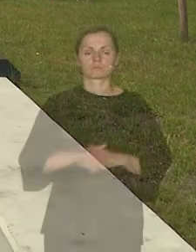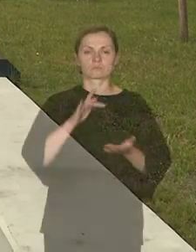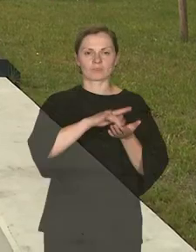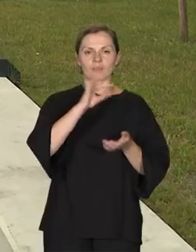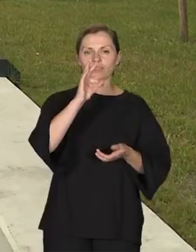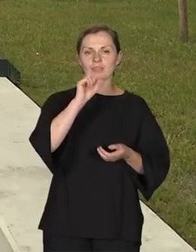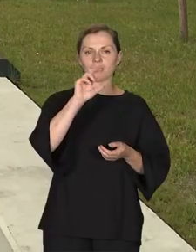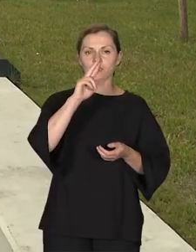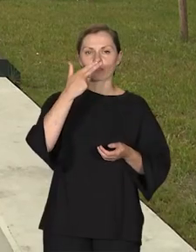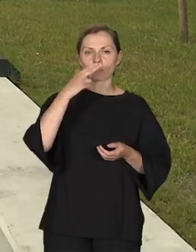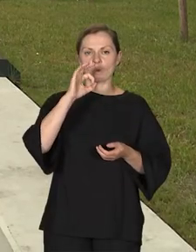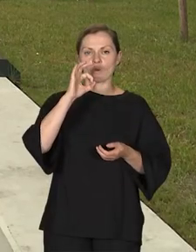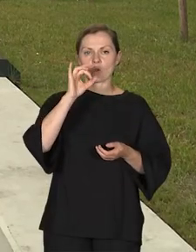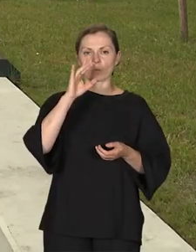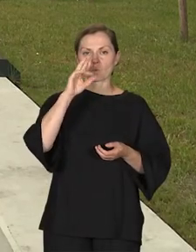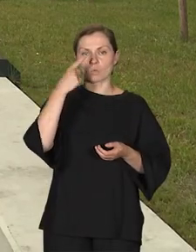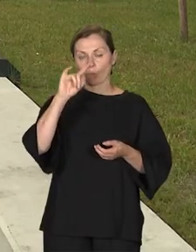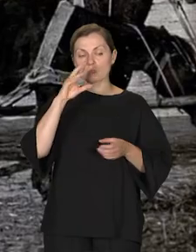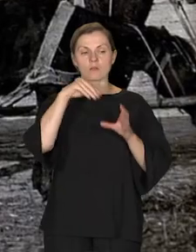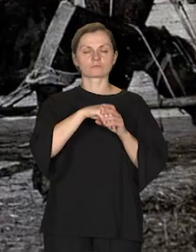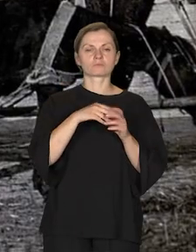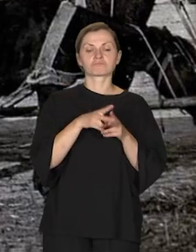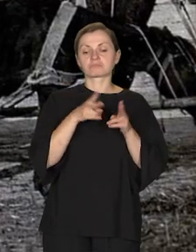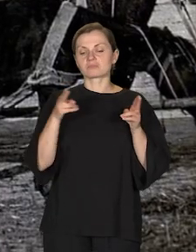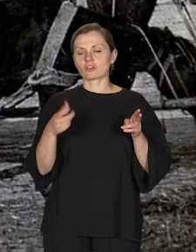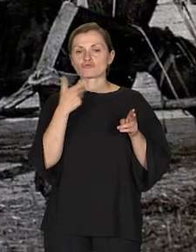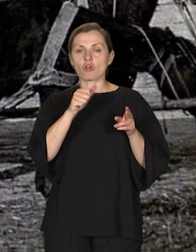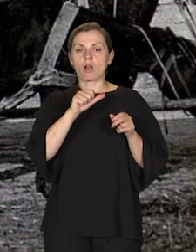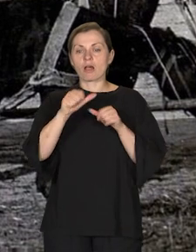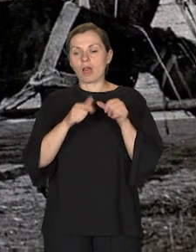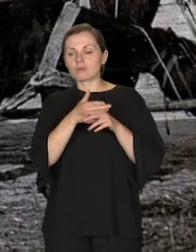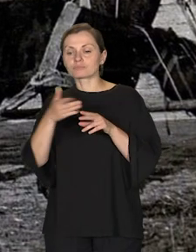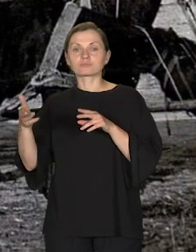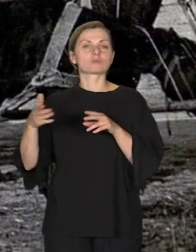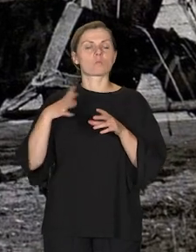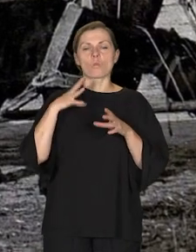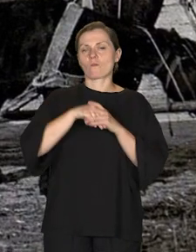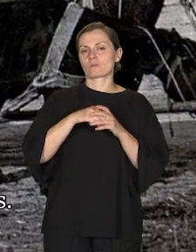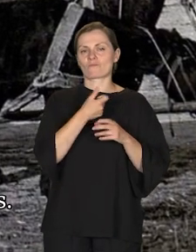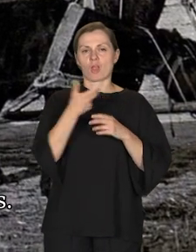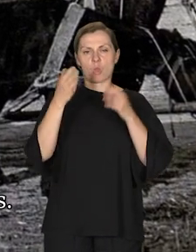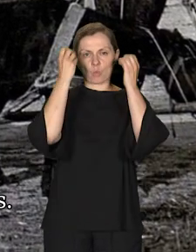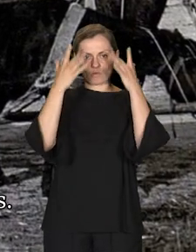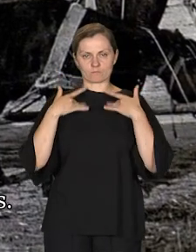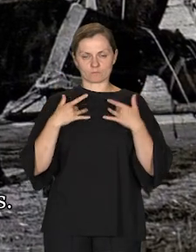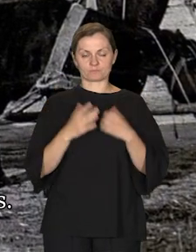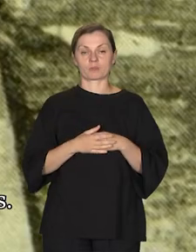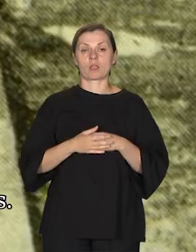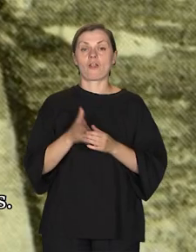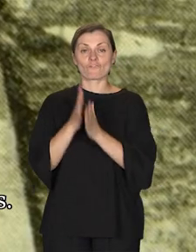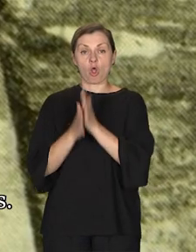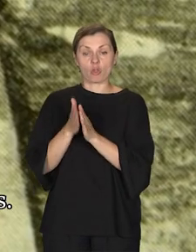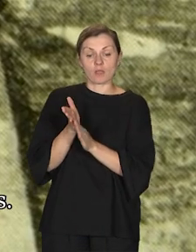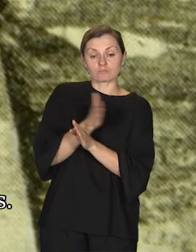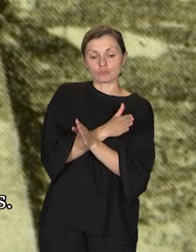Tarnogród był miastem, w którym przez stulecia toczyło się wielokulturowe życie. Przed wojną w Tarnogrodzie